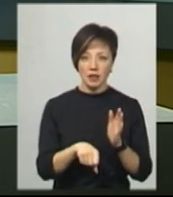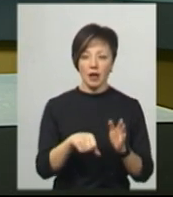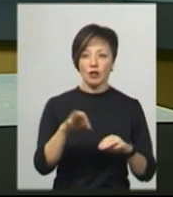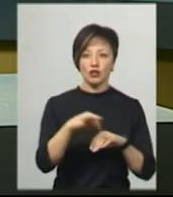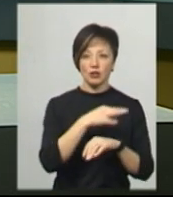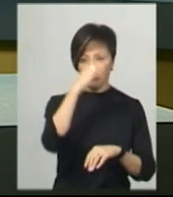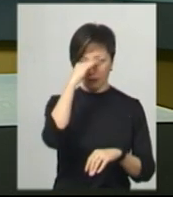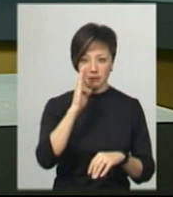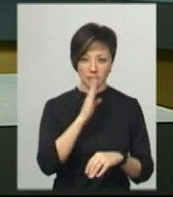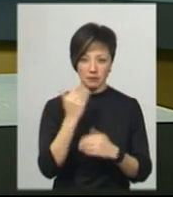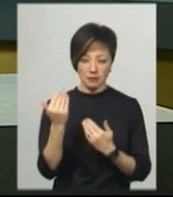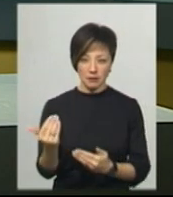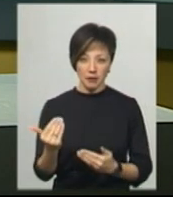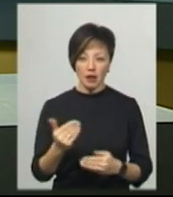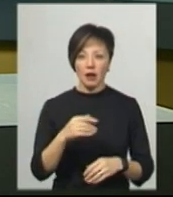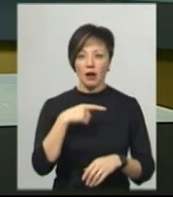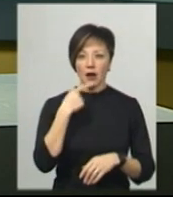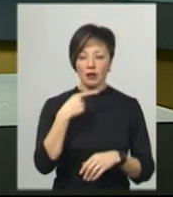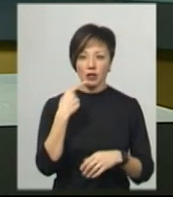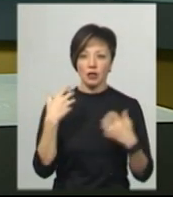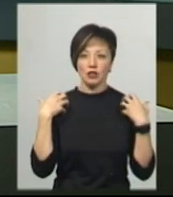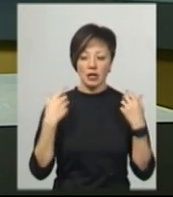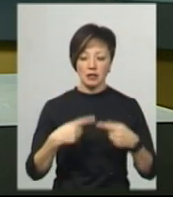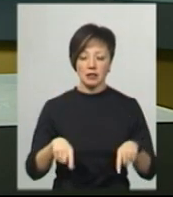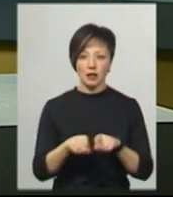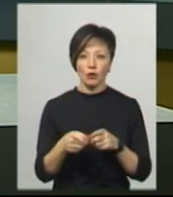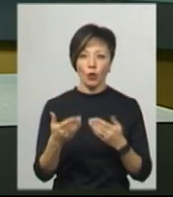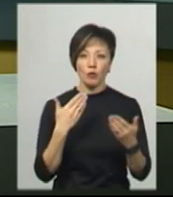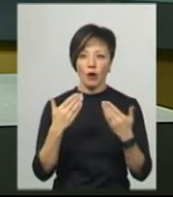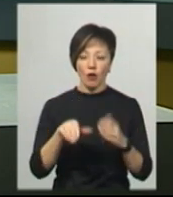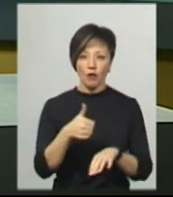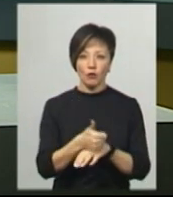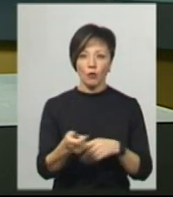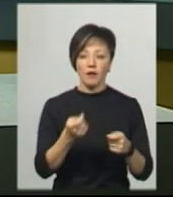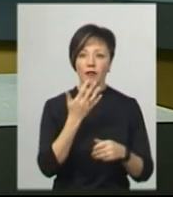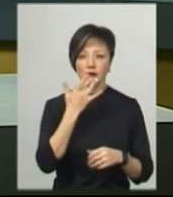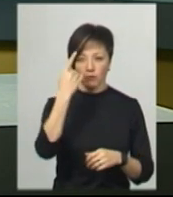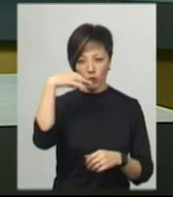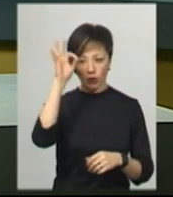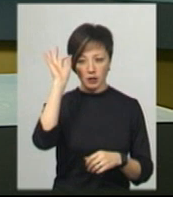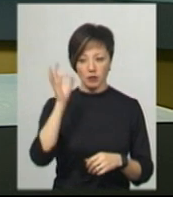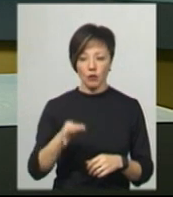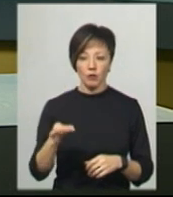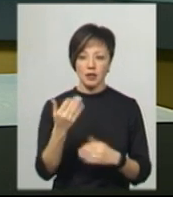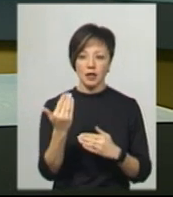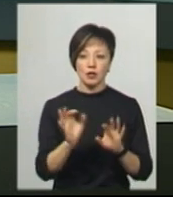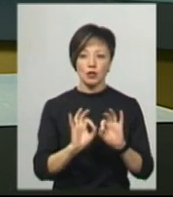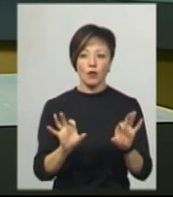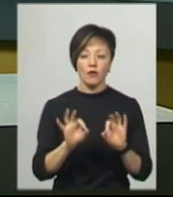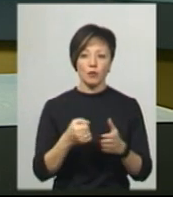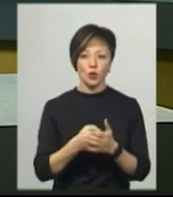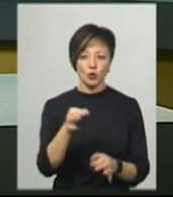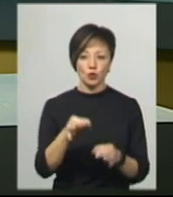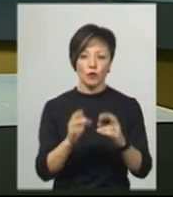Хмельниччині. Про це каже начальниця сектору комунікації Головного управління Нацполіції області Інна Глега. За її словами, до судового